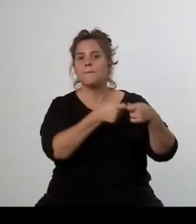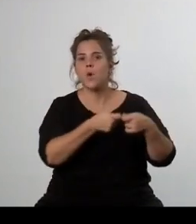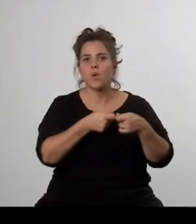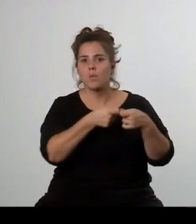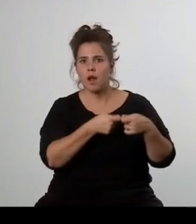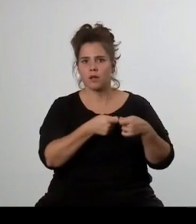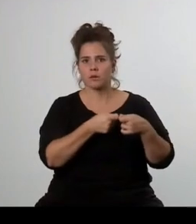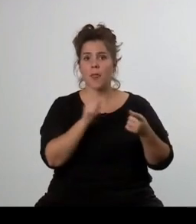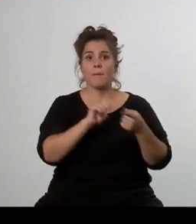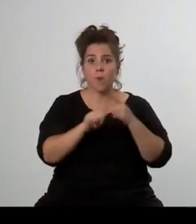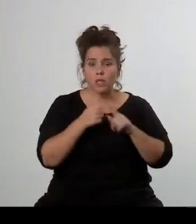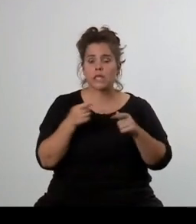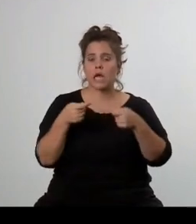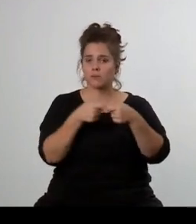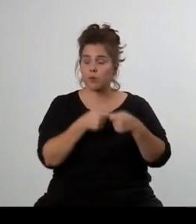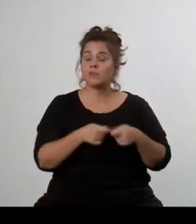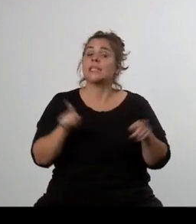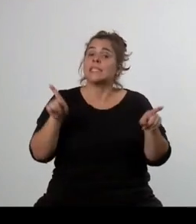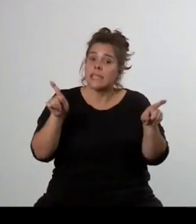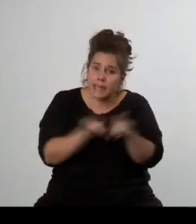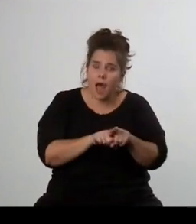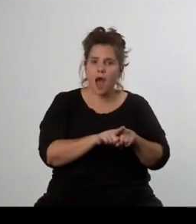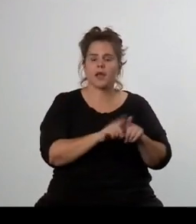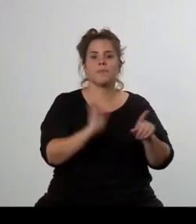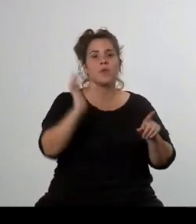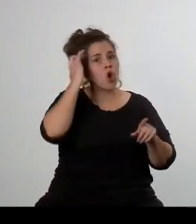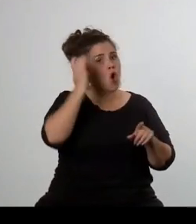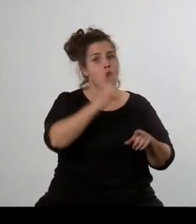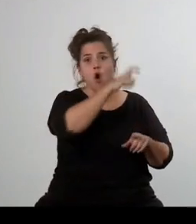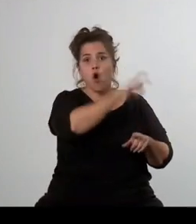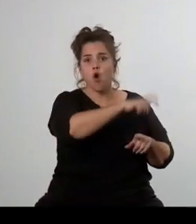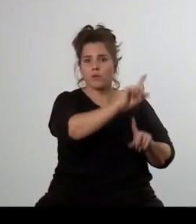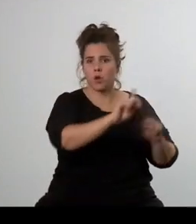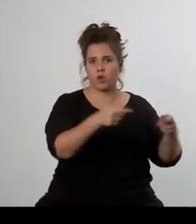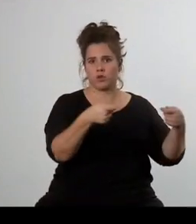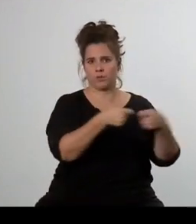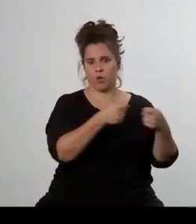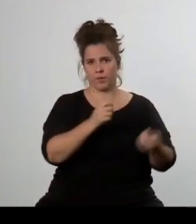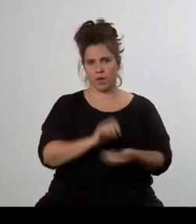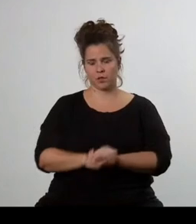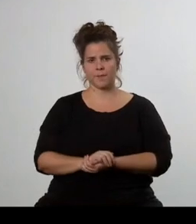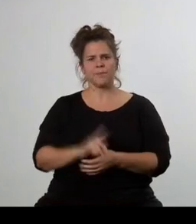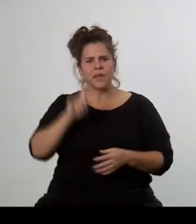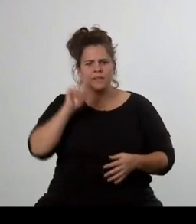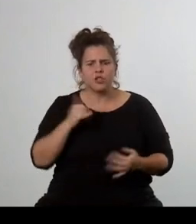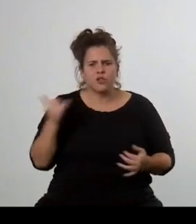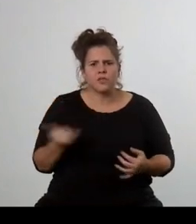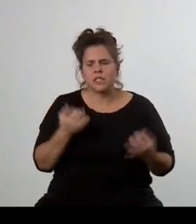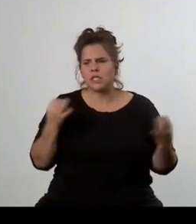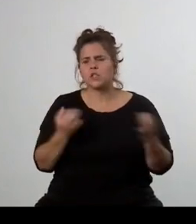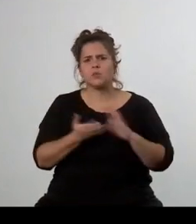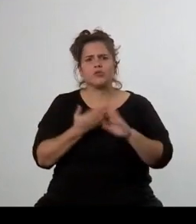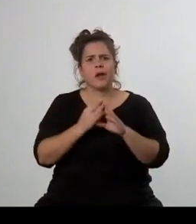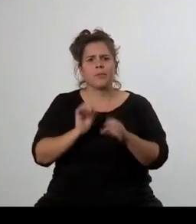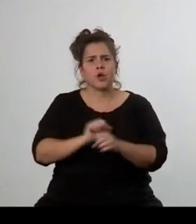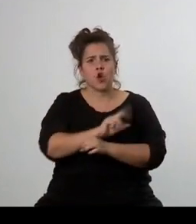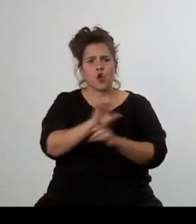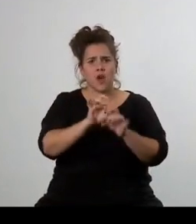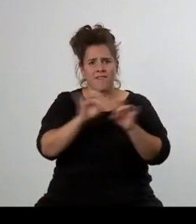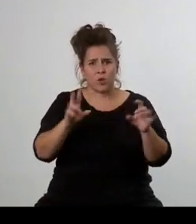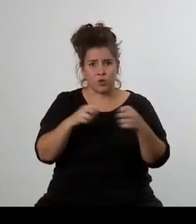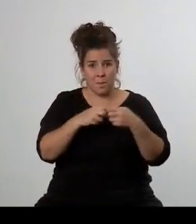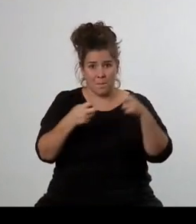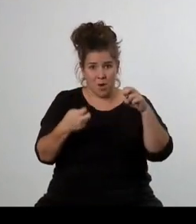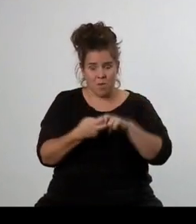ale nejenom politickou kooperaci, spolupráci s odborníky. Vždyť i nejlepší výsledky v řešení covidových problémů